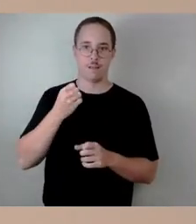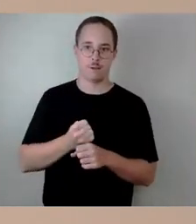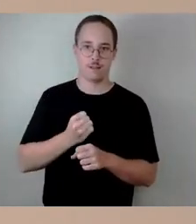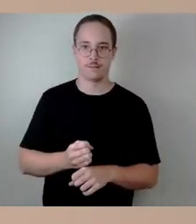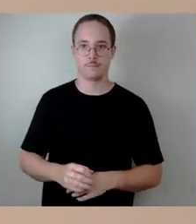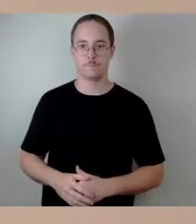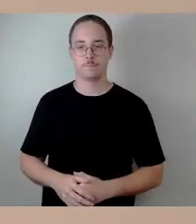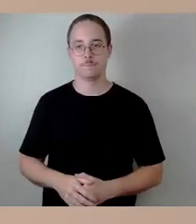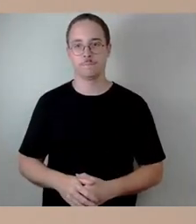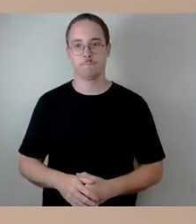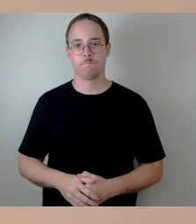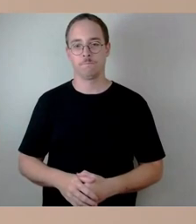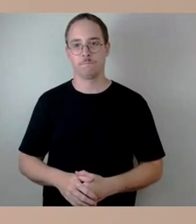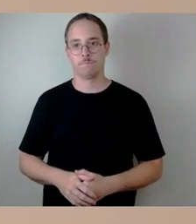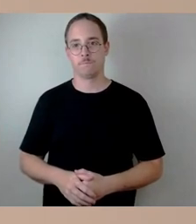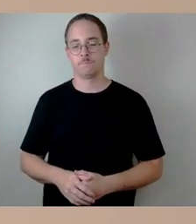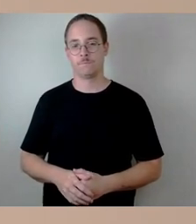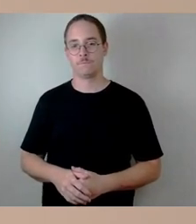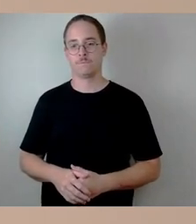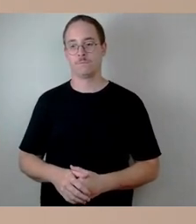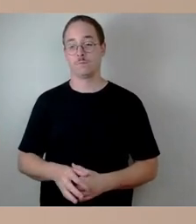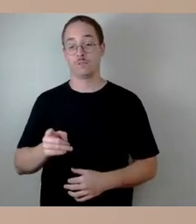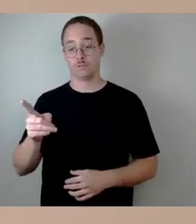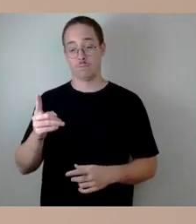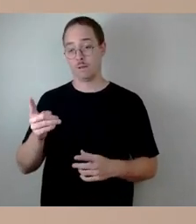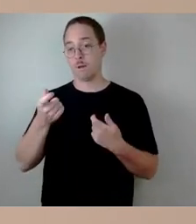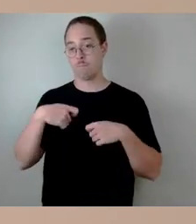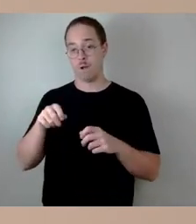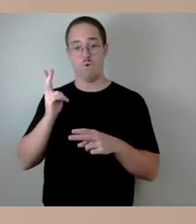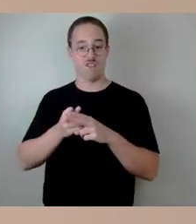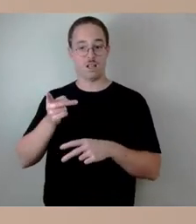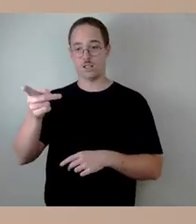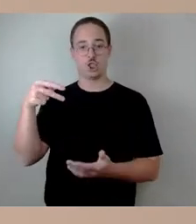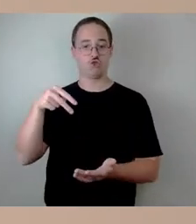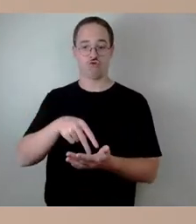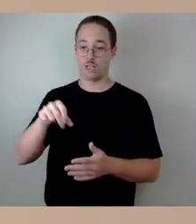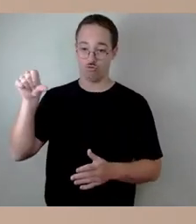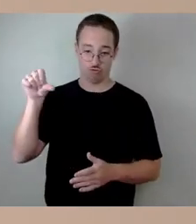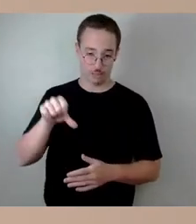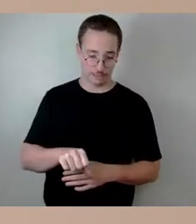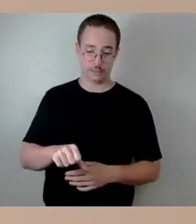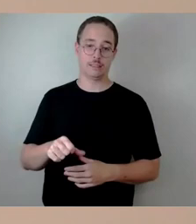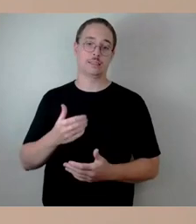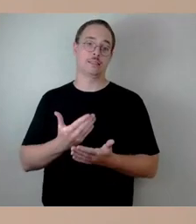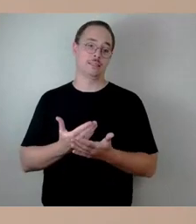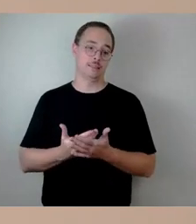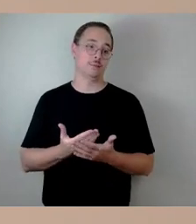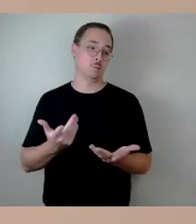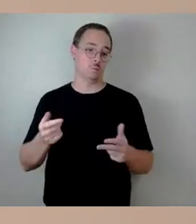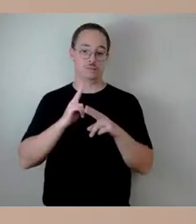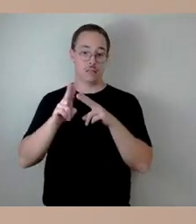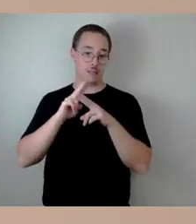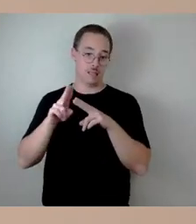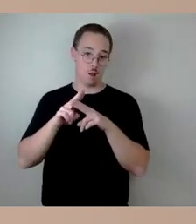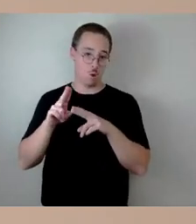der ist schlecht und auch hier muss man sagen, dass sich die Sanierung eben auch